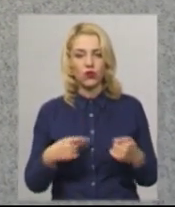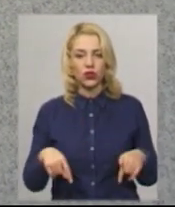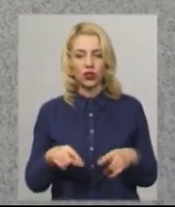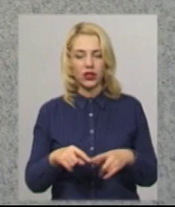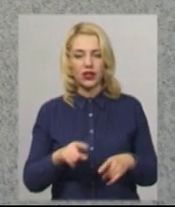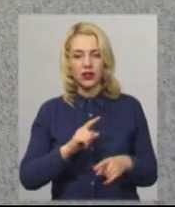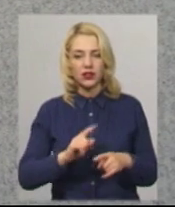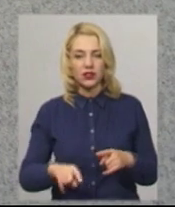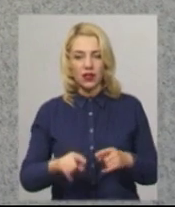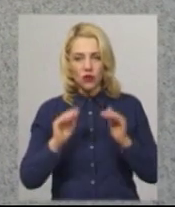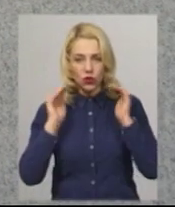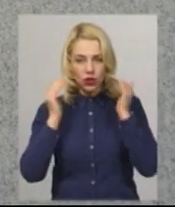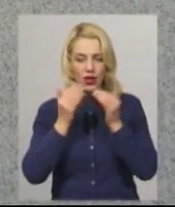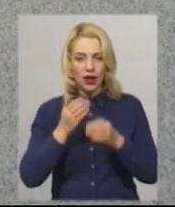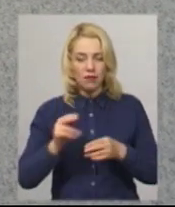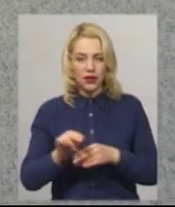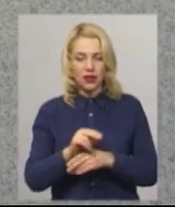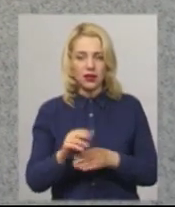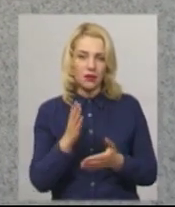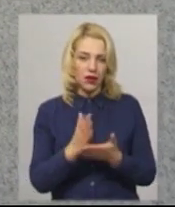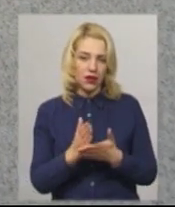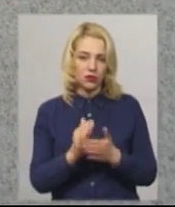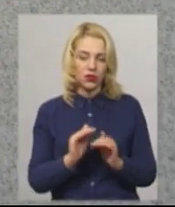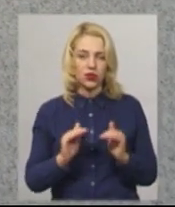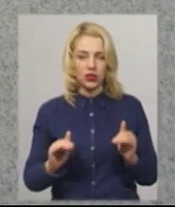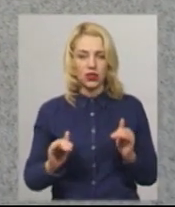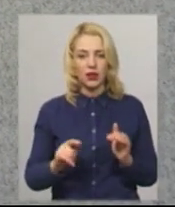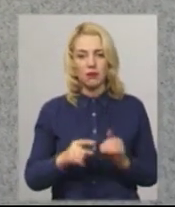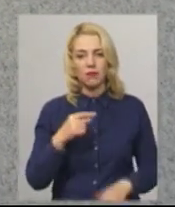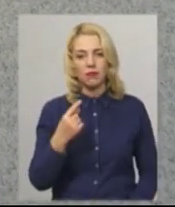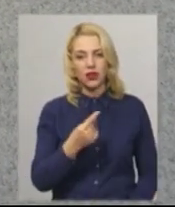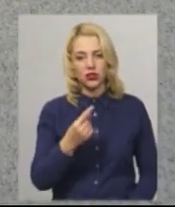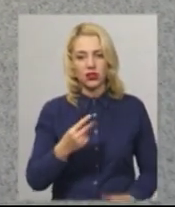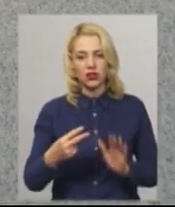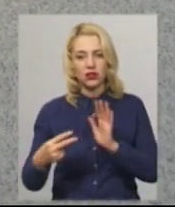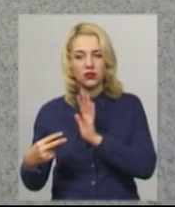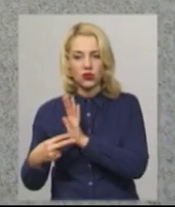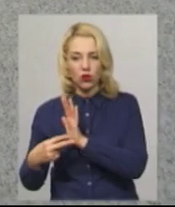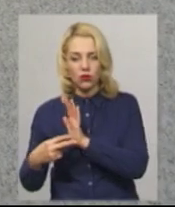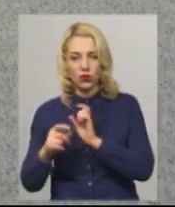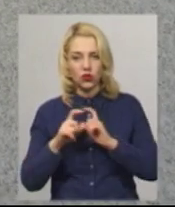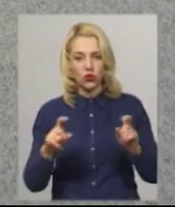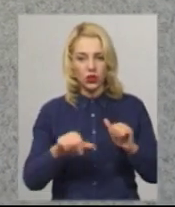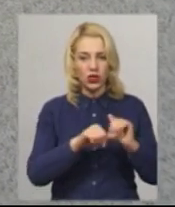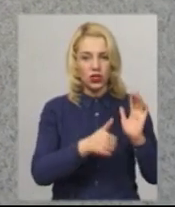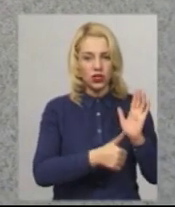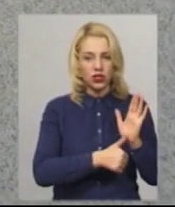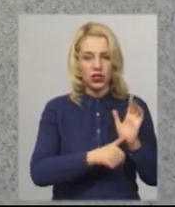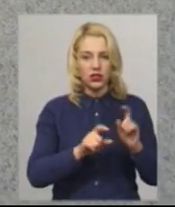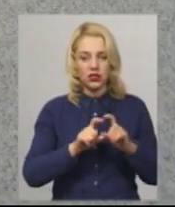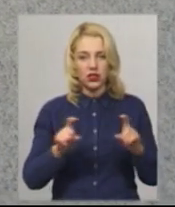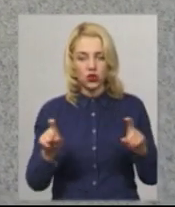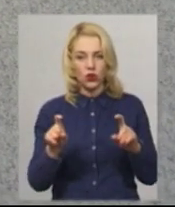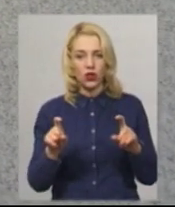інтенсивної терапії. Маємо діток із першої, сьомої школи, 16-ї школи,